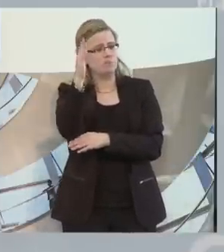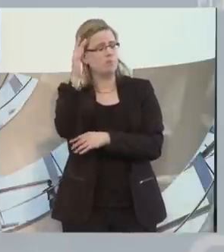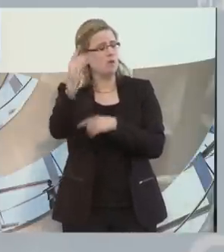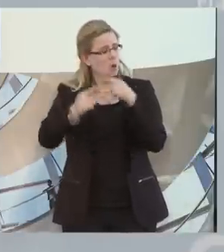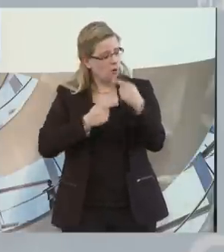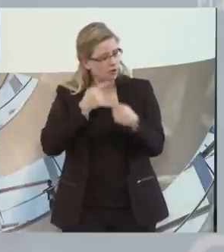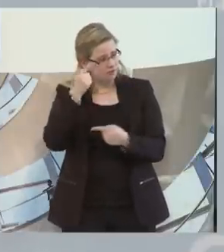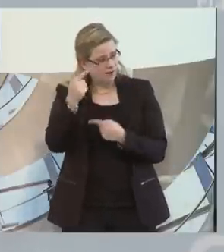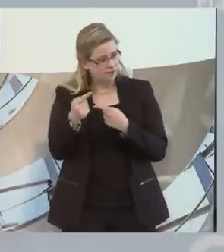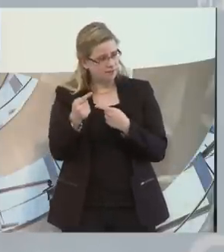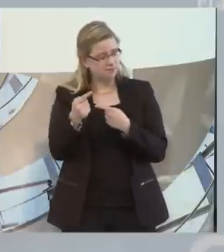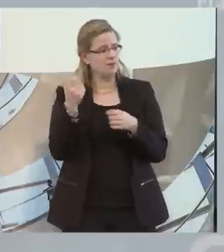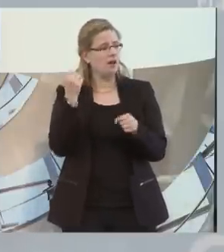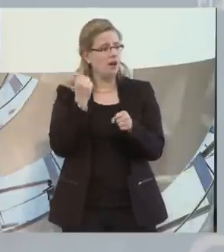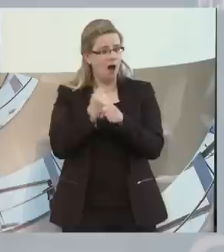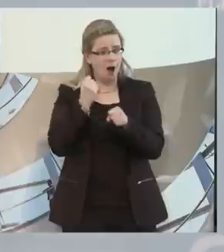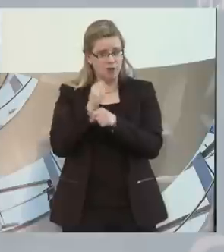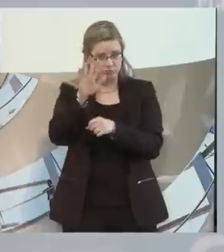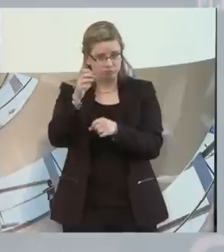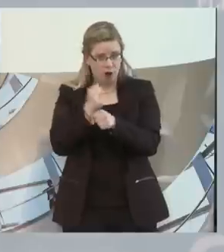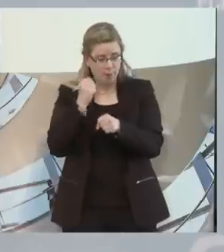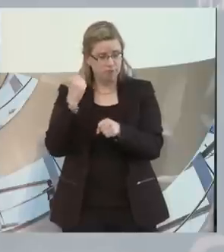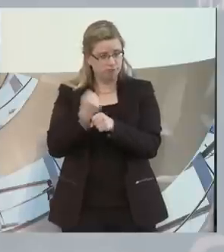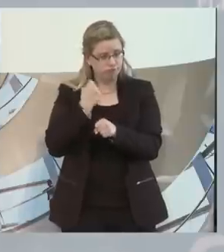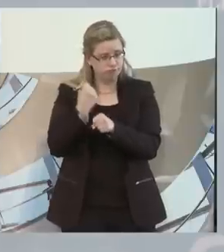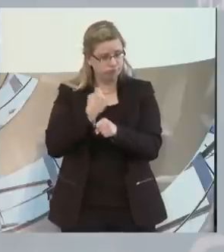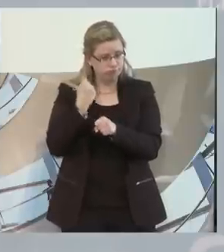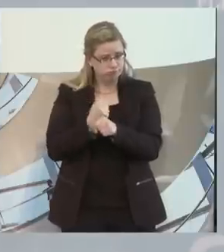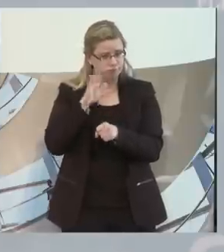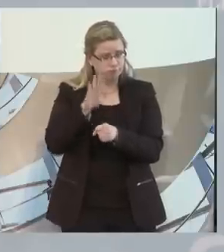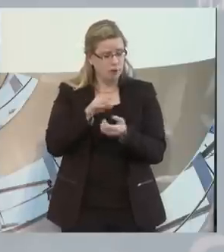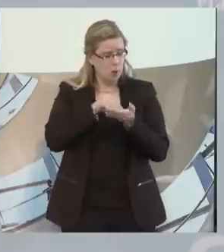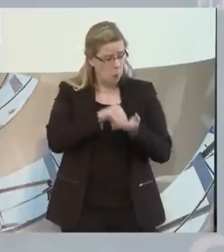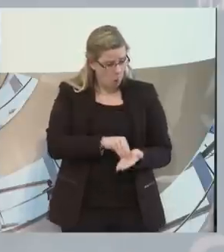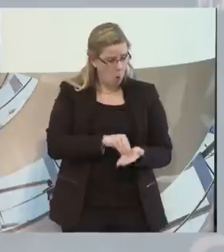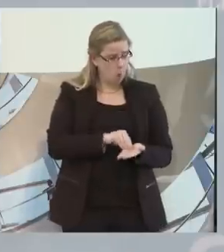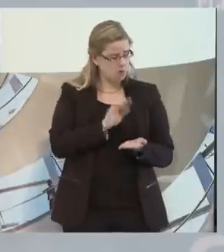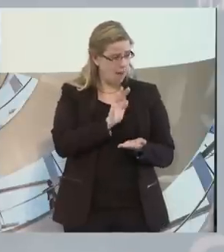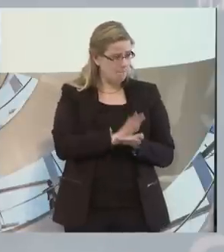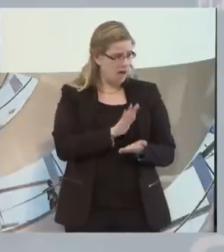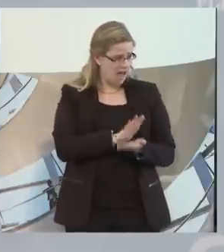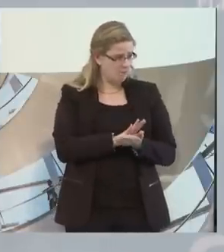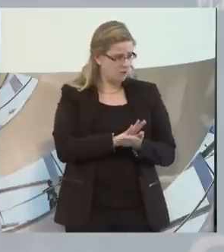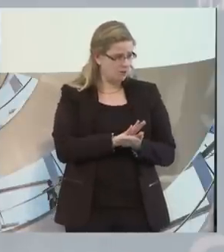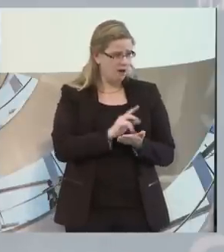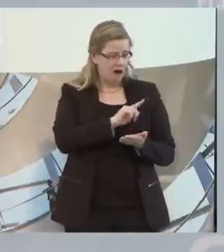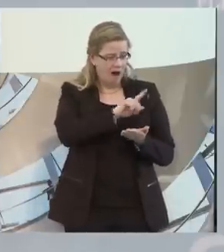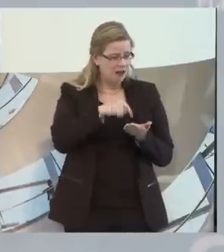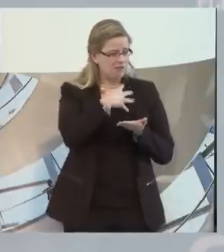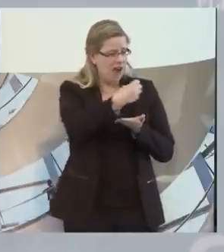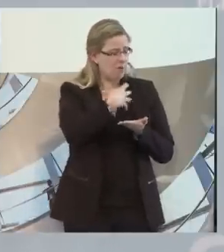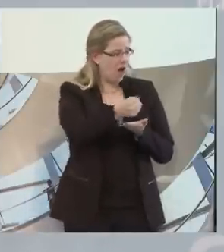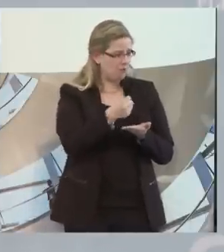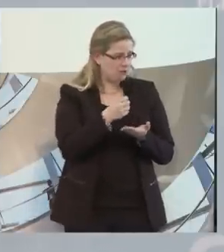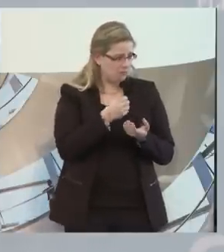dass auch von der Arbeit, die Sie machen, der Lohn Ihres bleibt. Doch vollkommen klar. Sonst brauchen wir es doch gar nicht machen.